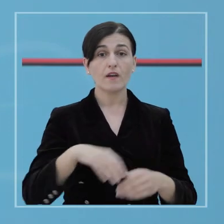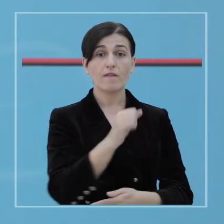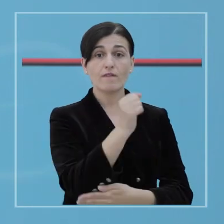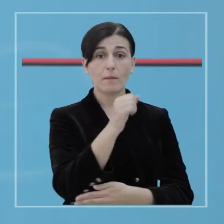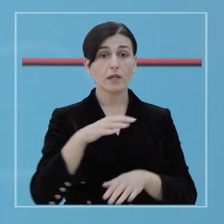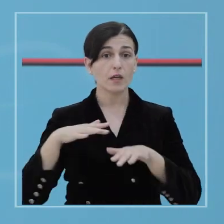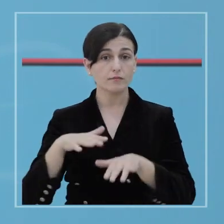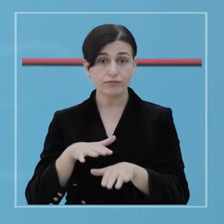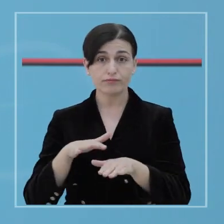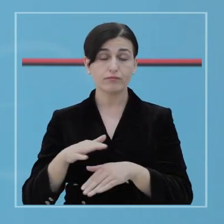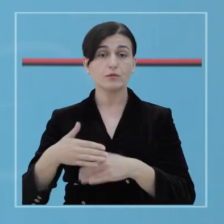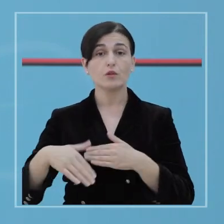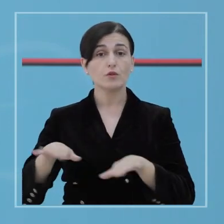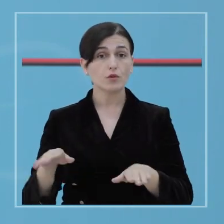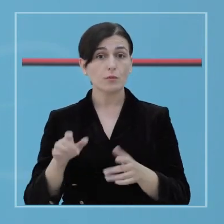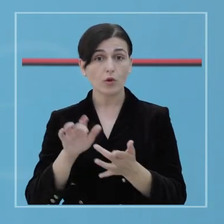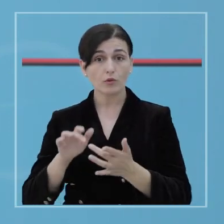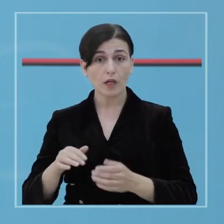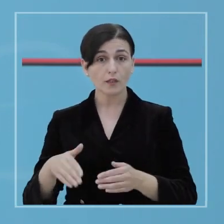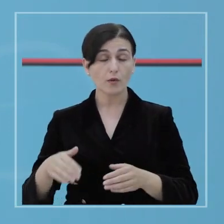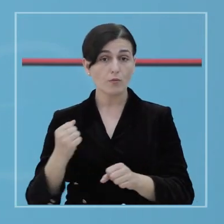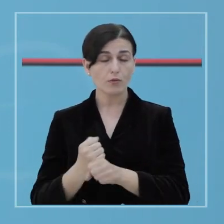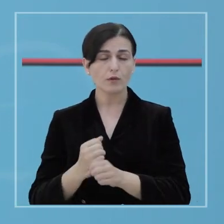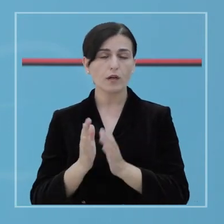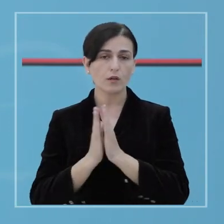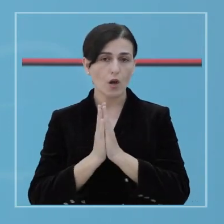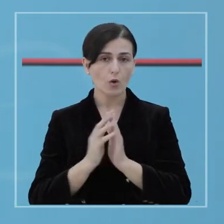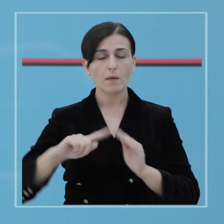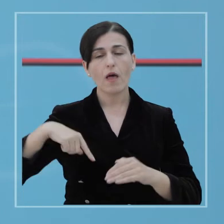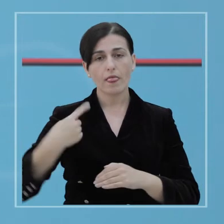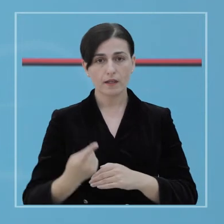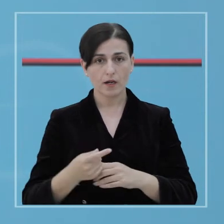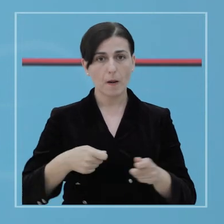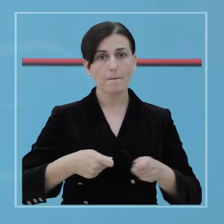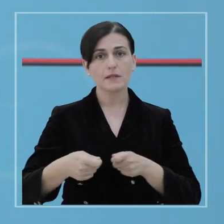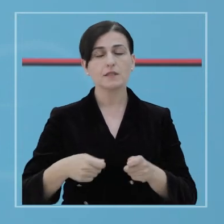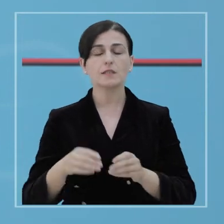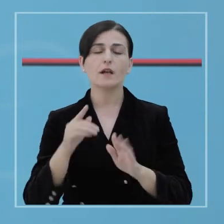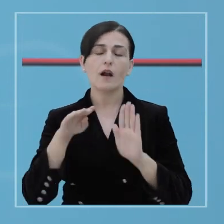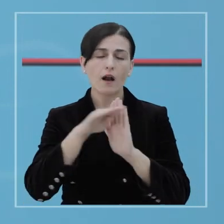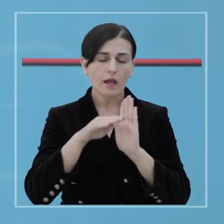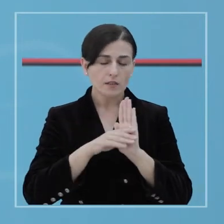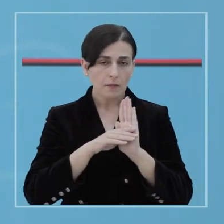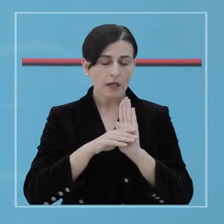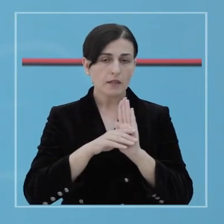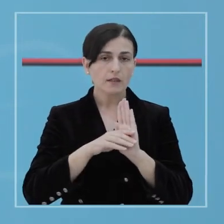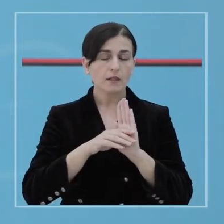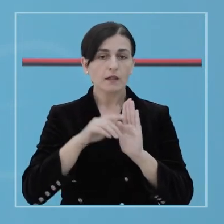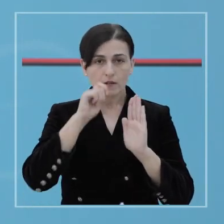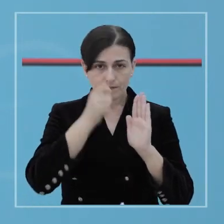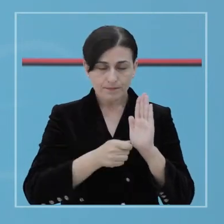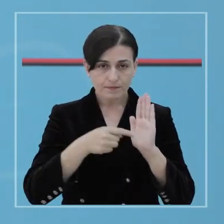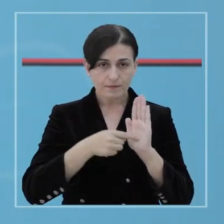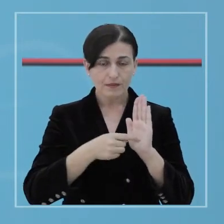me shumë punëtar dhe kontakte në vëndet e punës, i bëjmë thirje edhe njëherë biznesave të respektojnë protokollet e